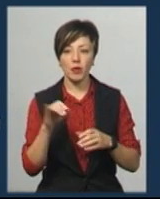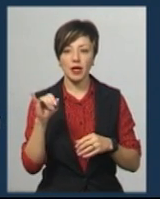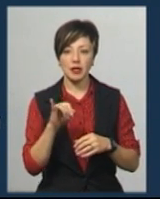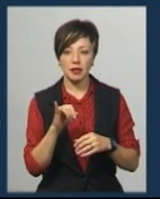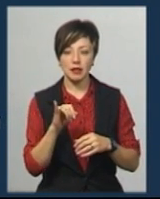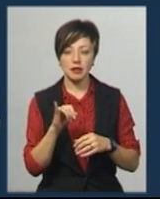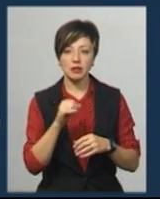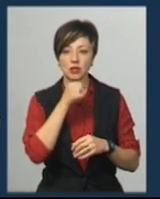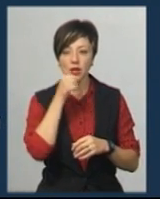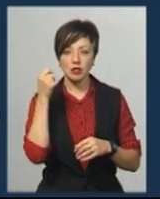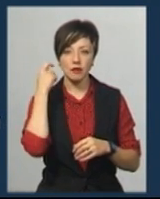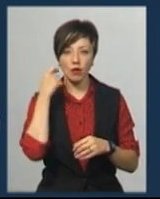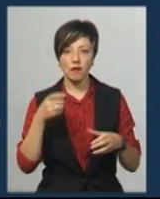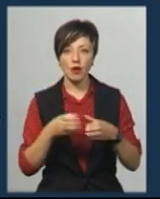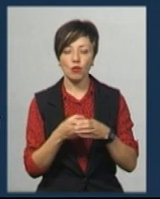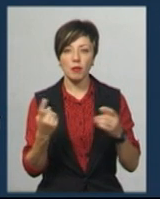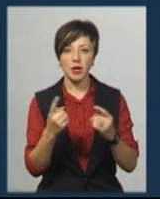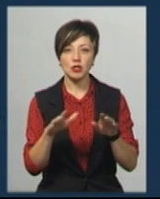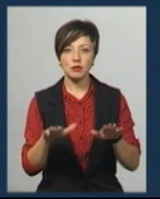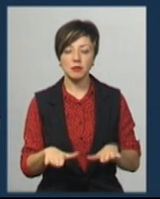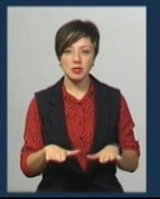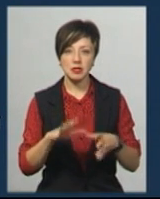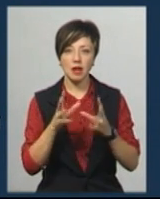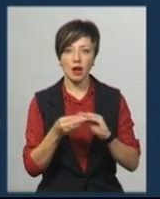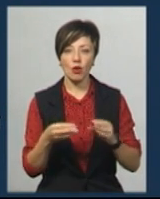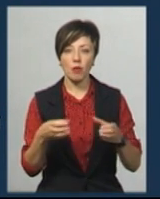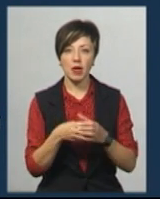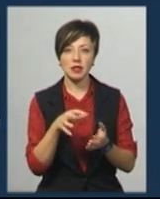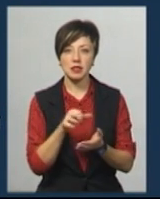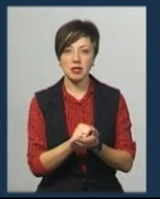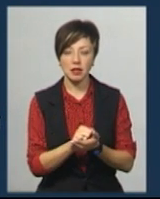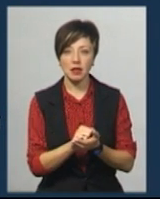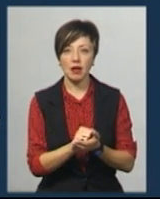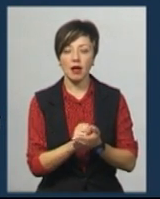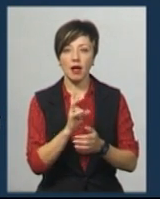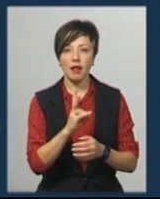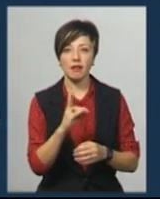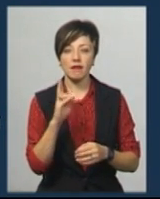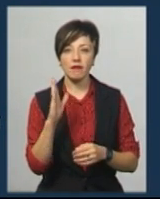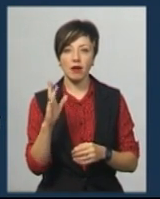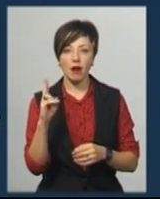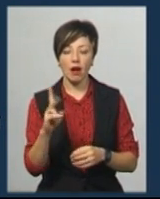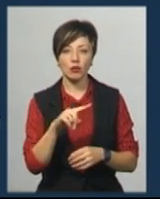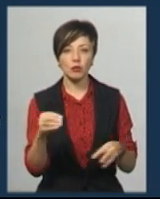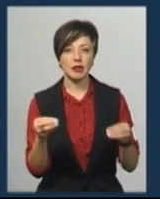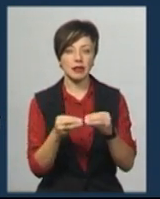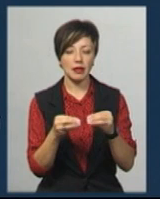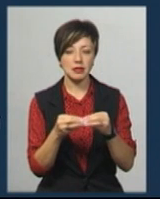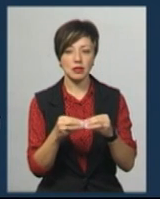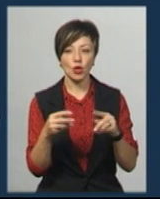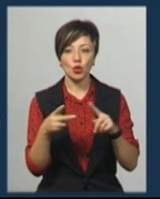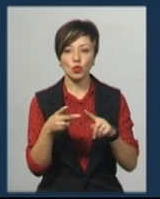старша вікова група. Перші місце загальнокомандне зайняло команду навчально-виховного комплексу номер 10.